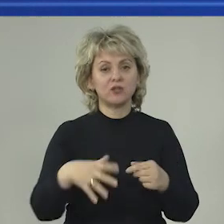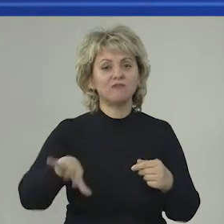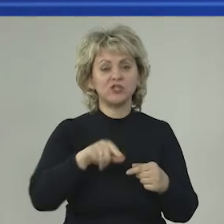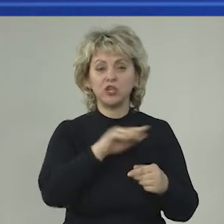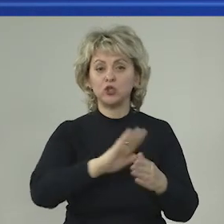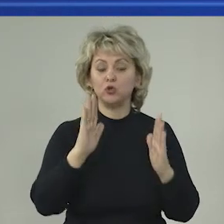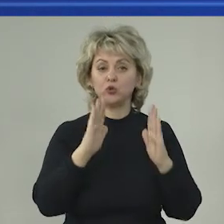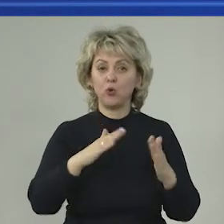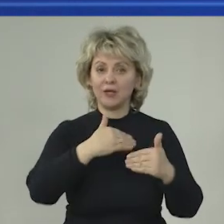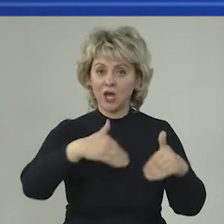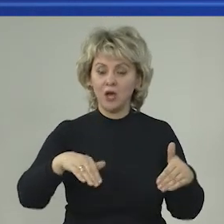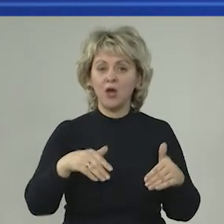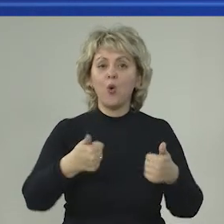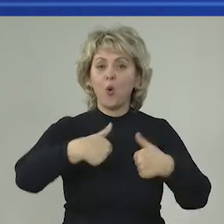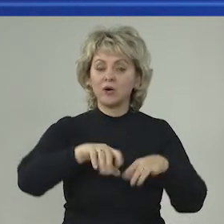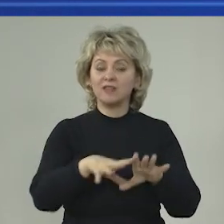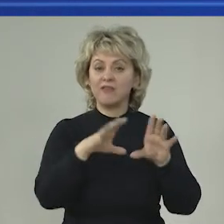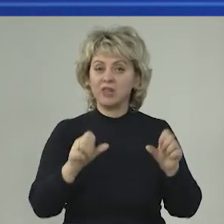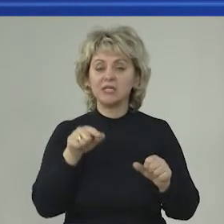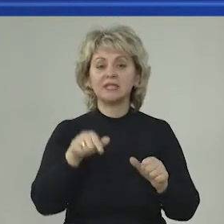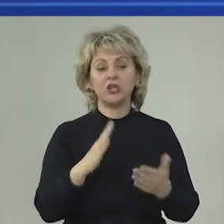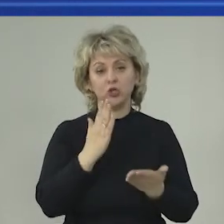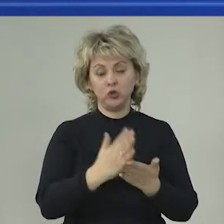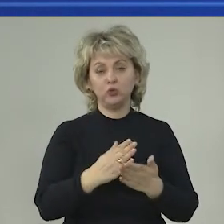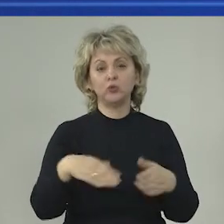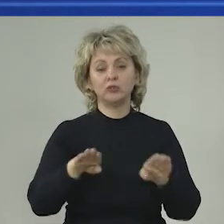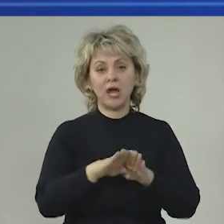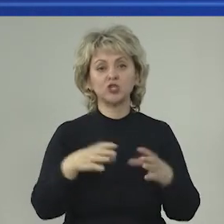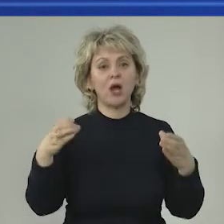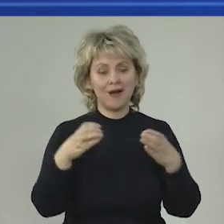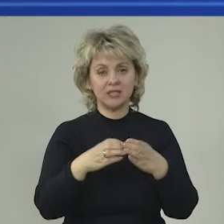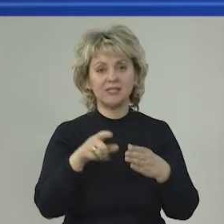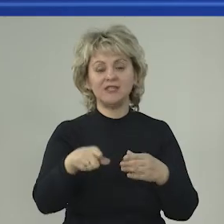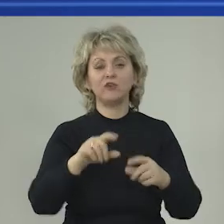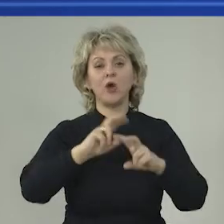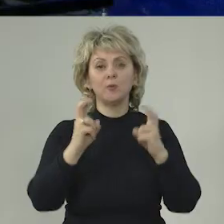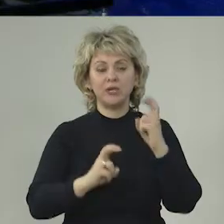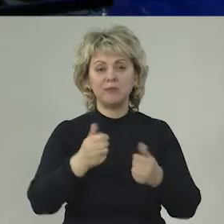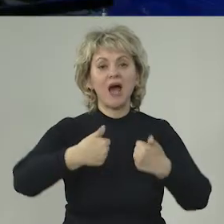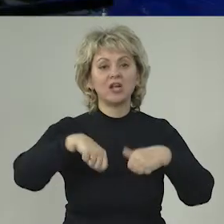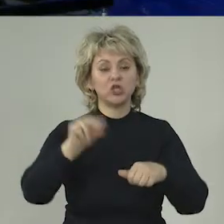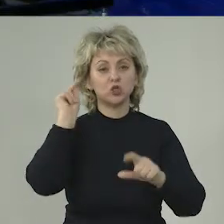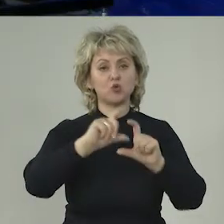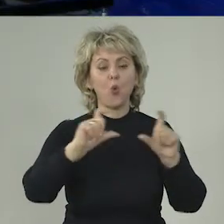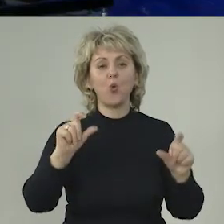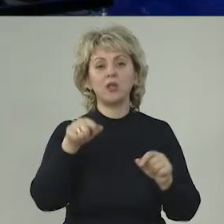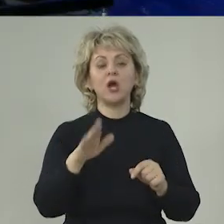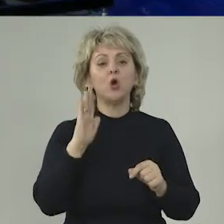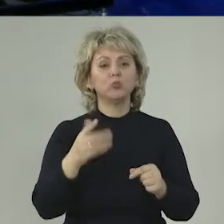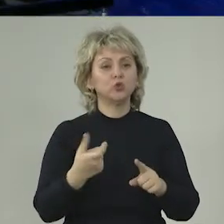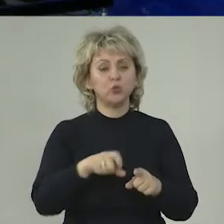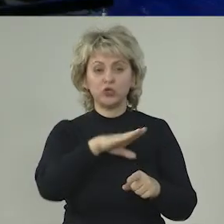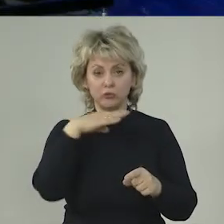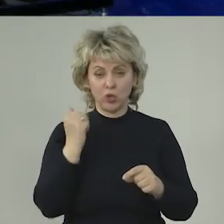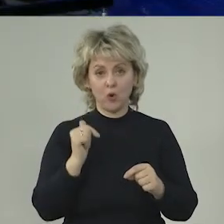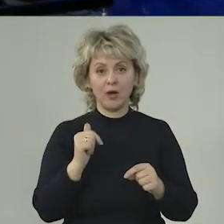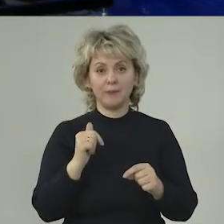что они ведь идут не только по линии органов власти, они идут и в конкретных коллективах, предприятиях, организациях, школах. Их будет